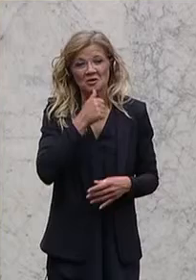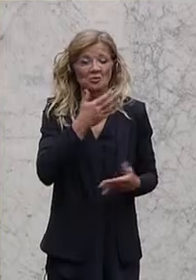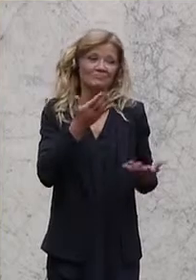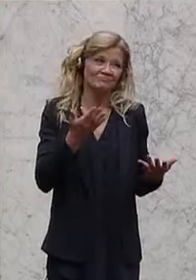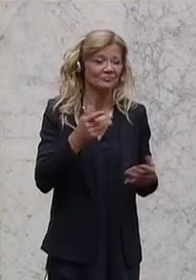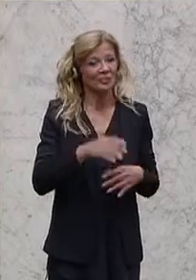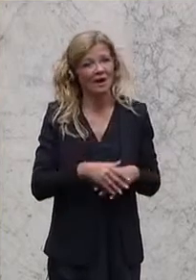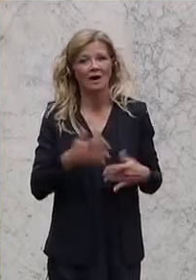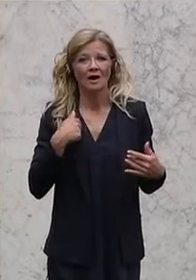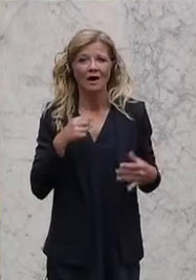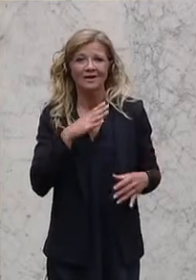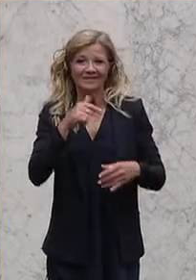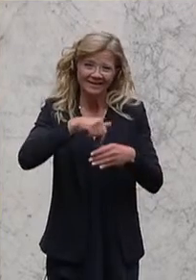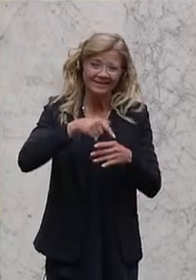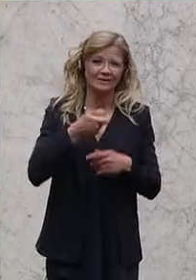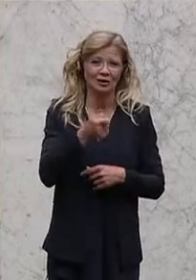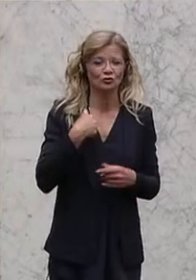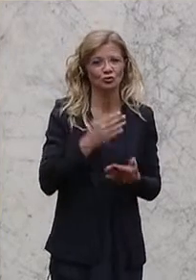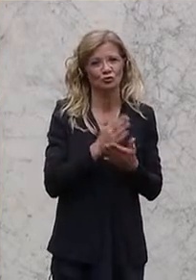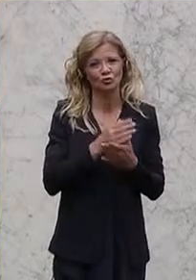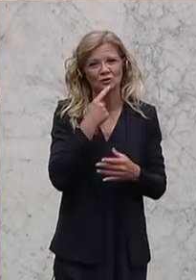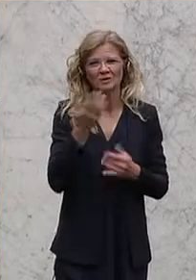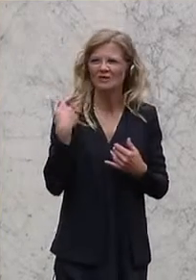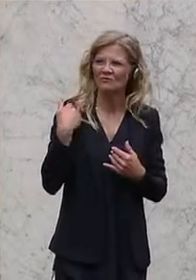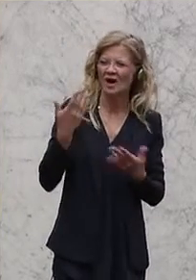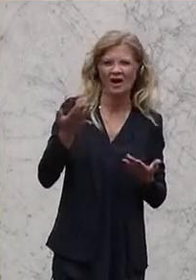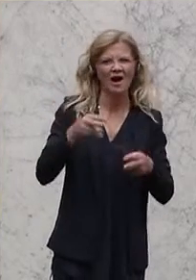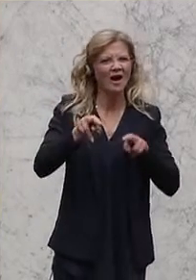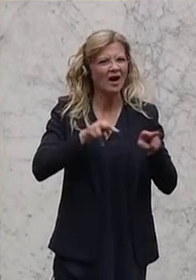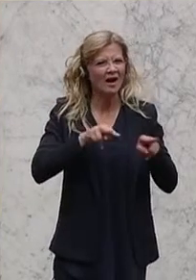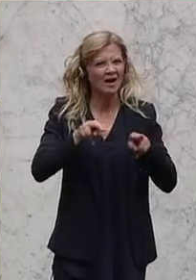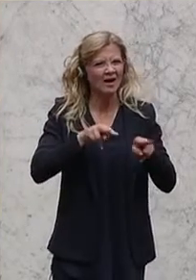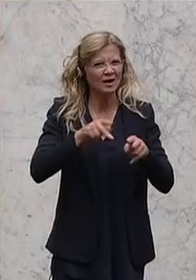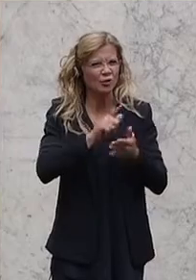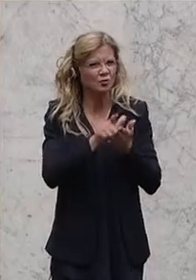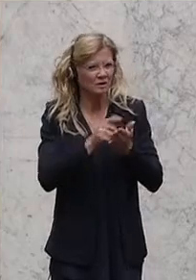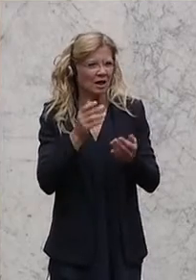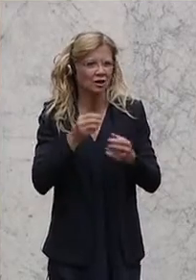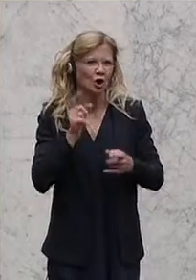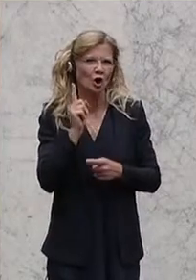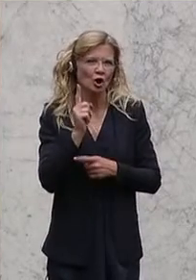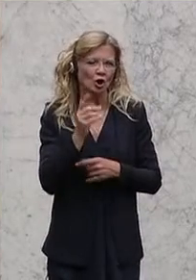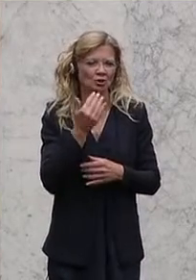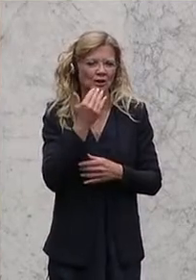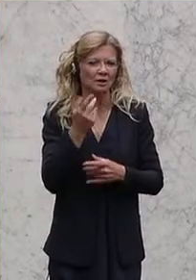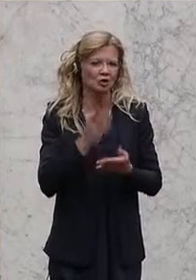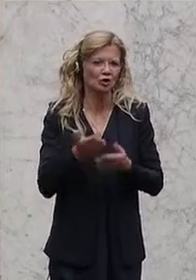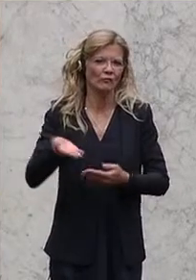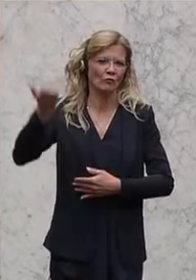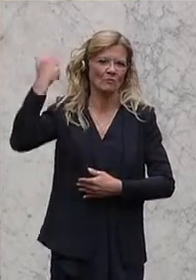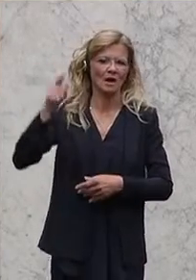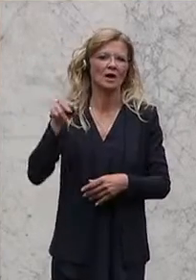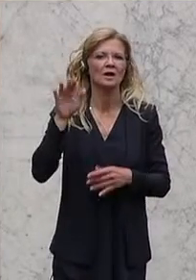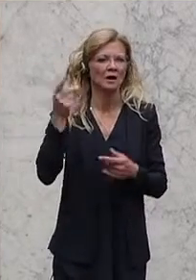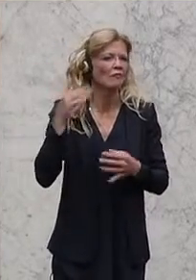dass hier, das habe ich einmal in einem Regime, das Gott sei Dank schon eine Zeit vergangen ist, in der